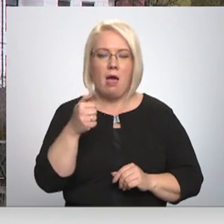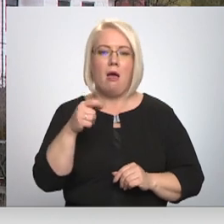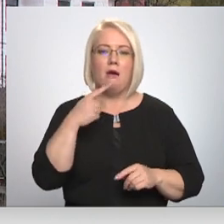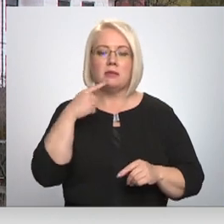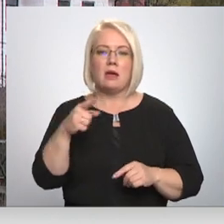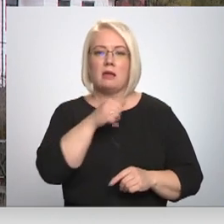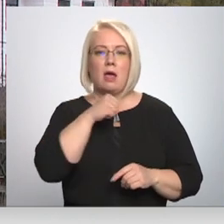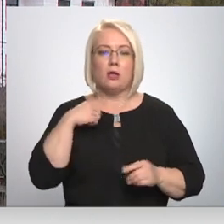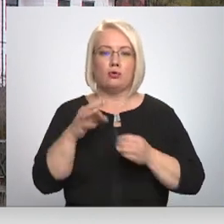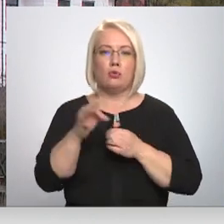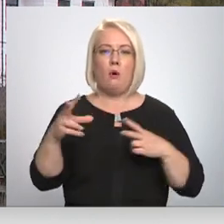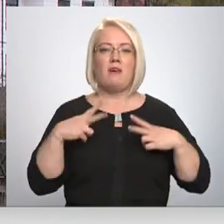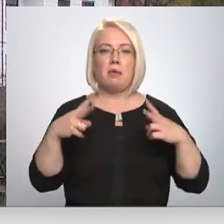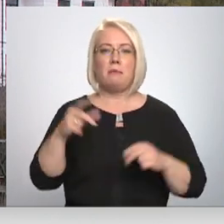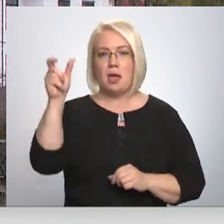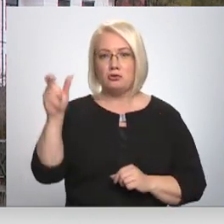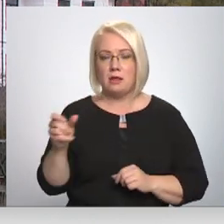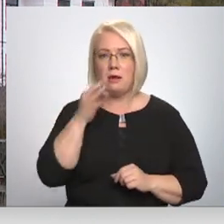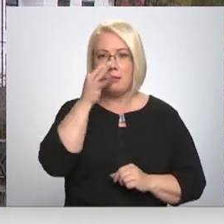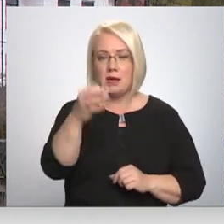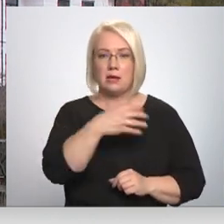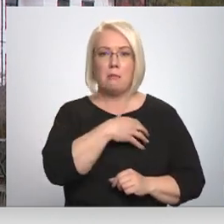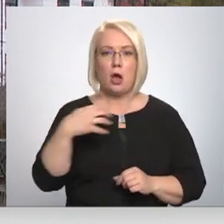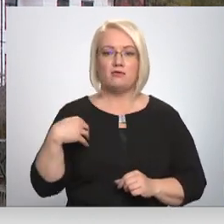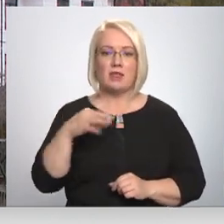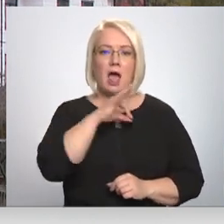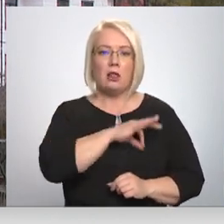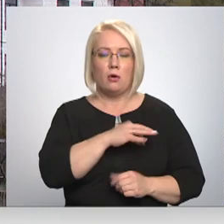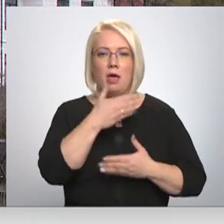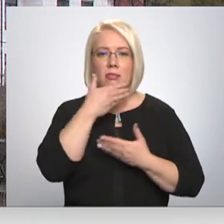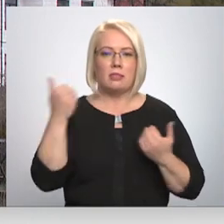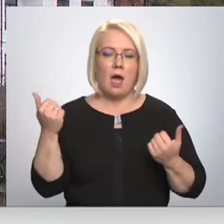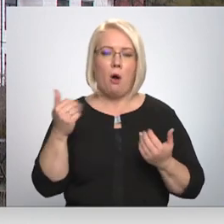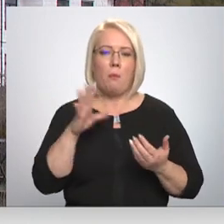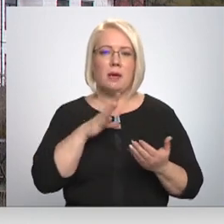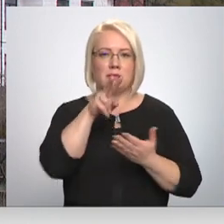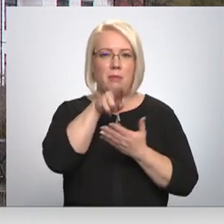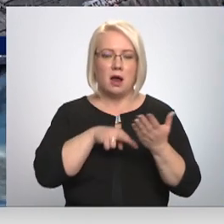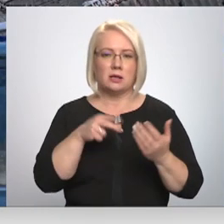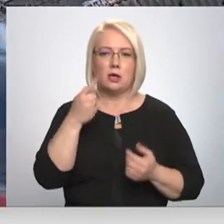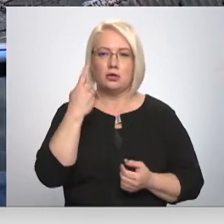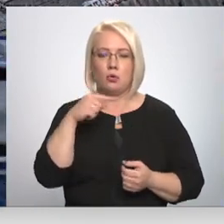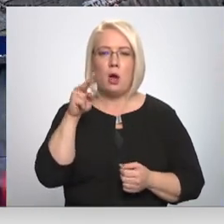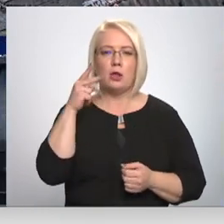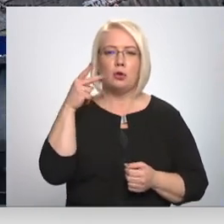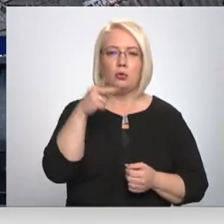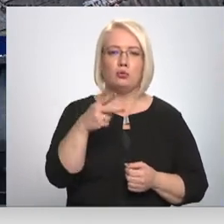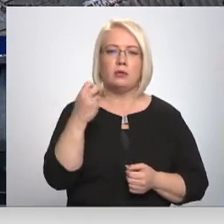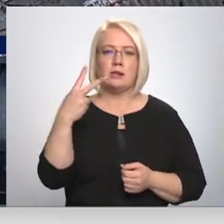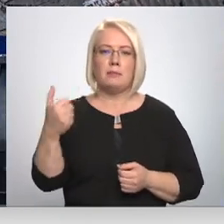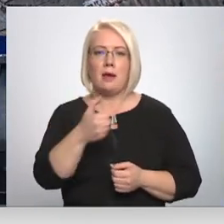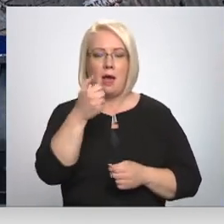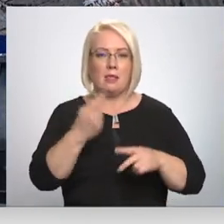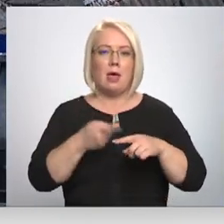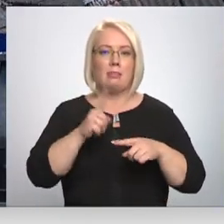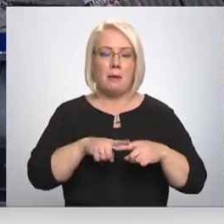priekšsēdētāja Sandra Pētersone uzsvēra, pašvaldības atalgojums nēsot ticis pārskatīts kopš 2013. gada, tādēļ